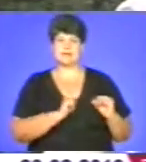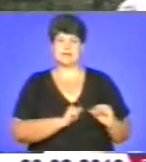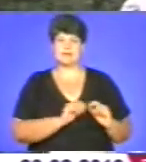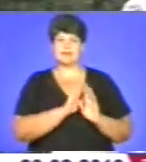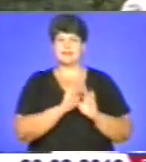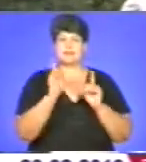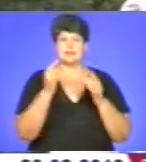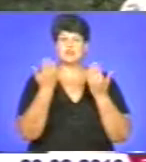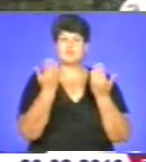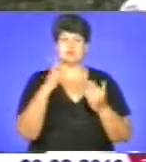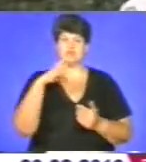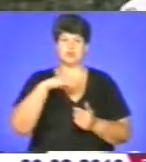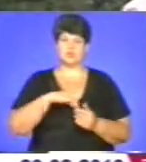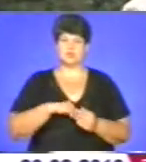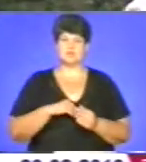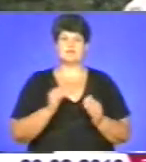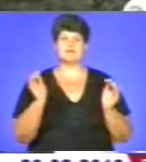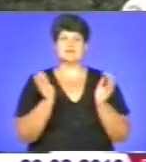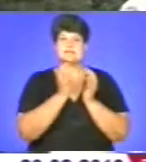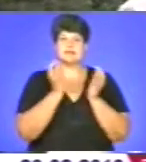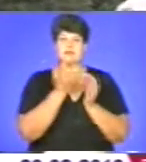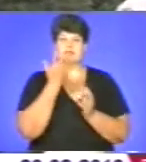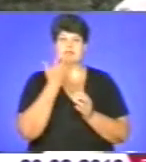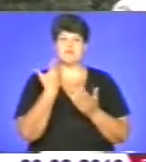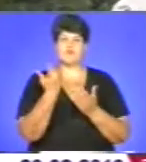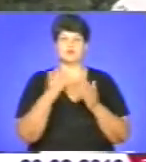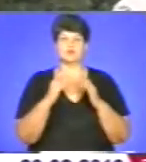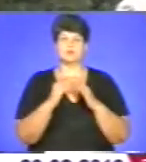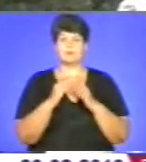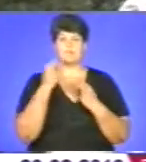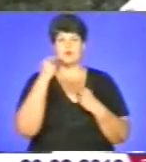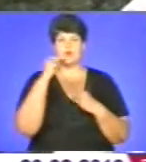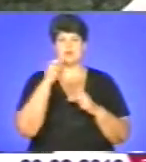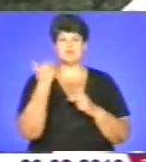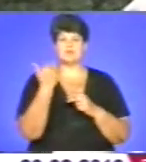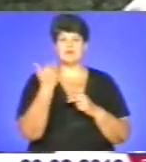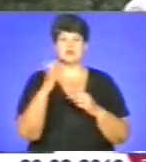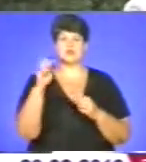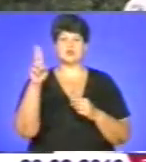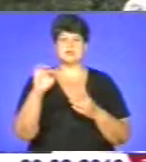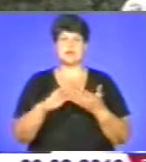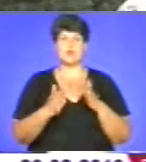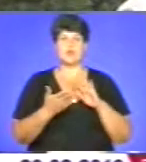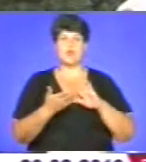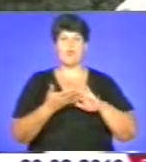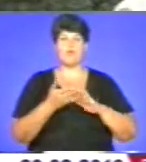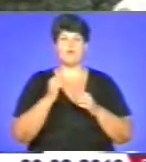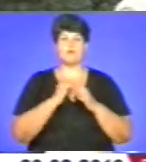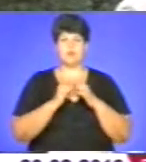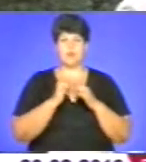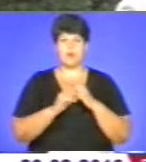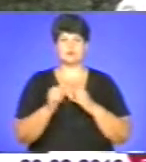ваші душі, він зігріє ваші домівки і тим самим покращить ваші соціальні умови кожного